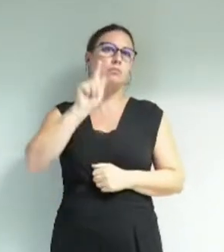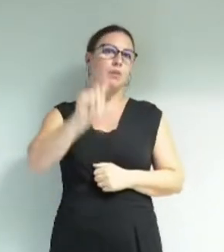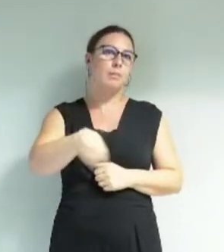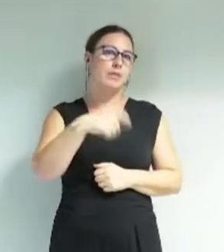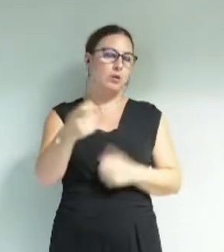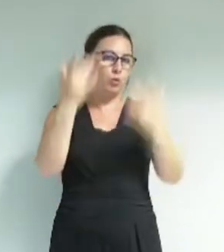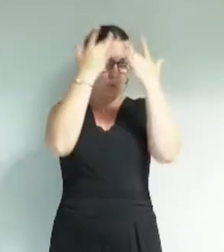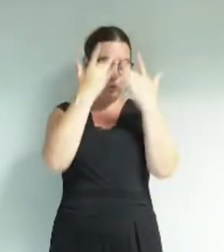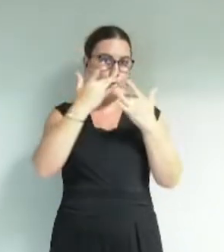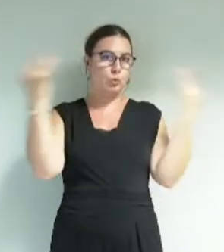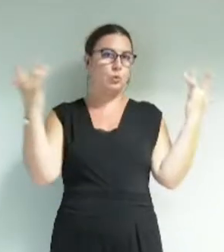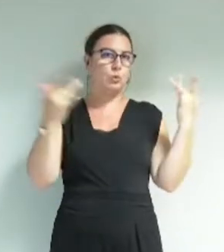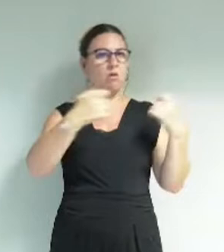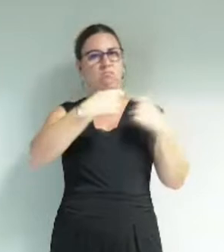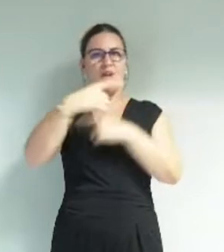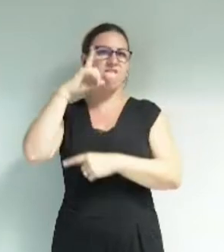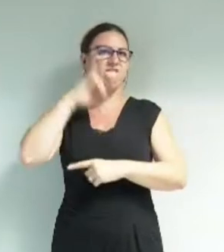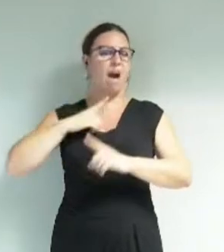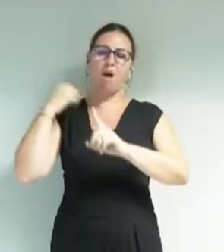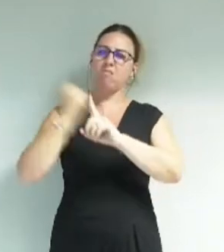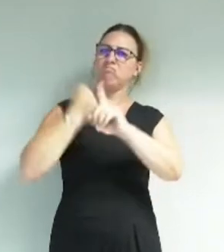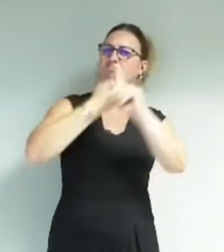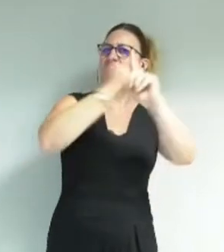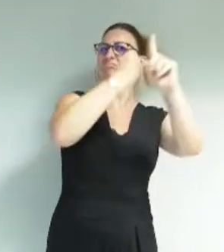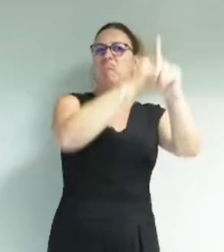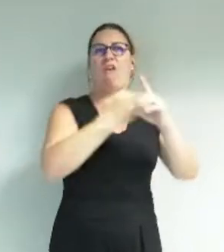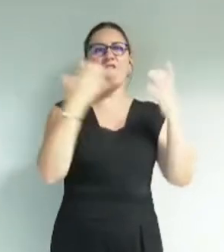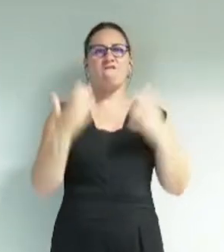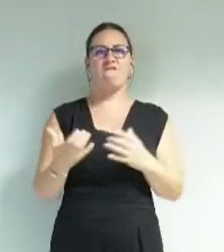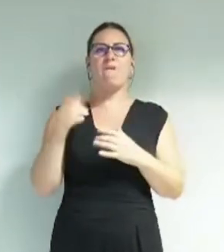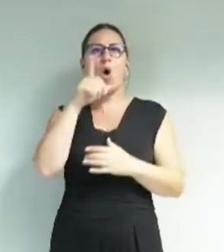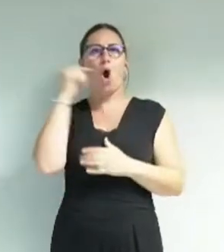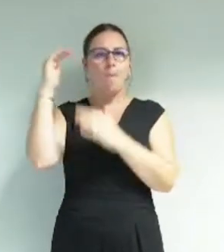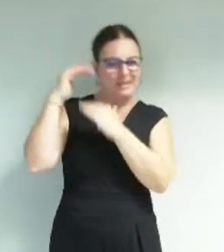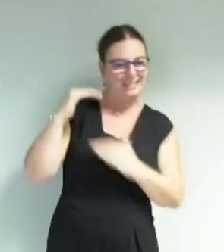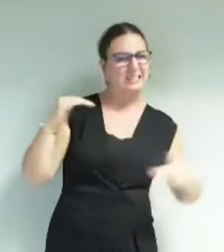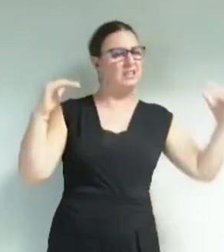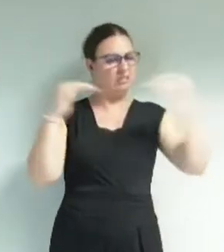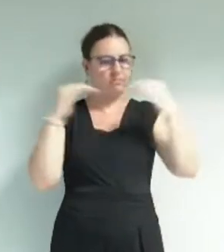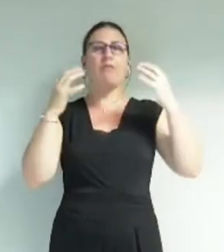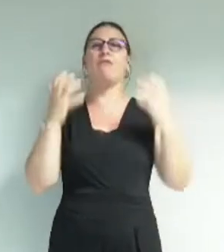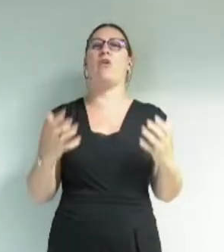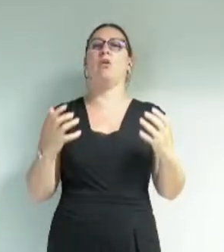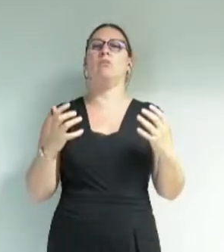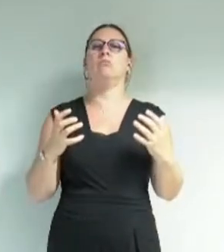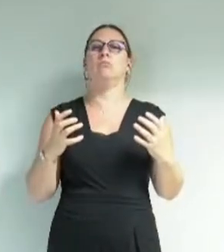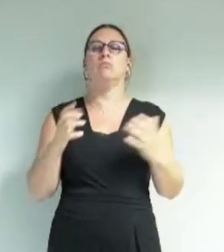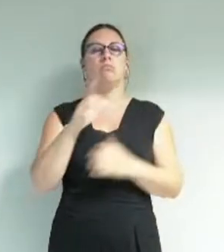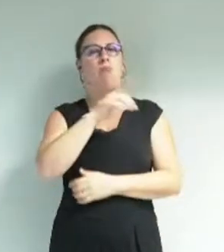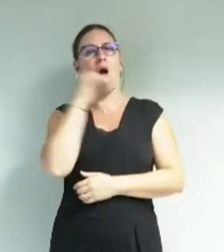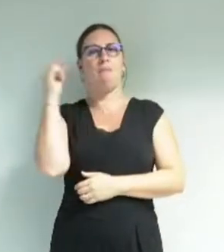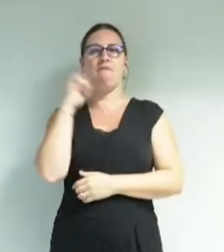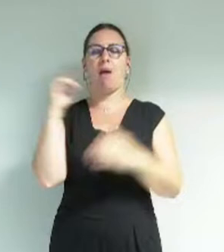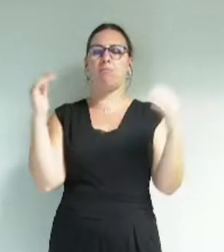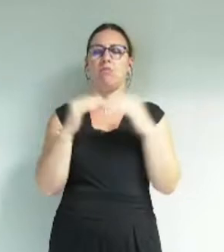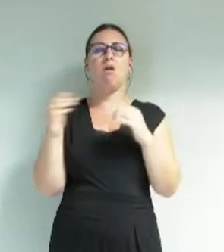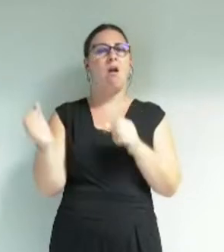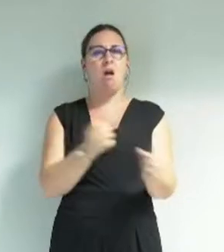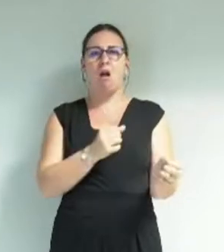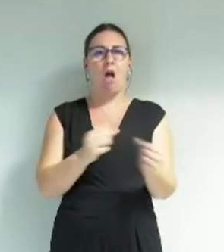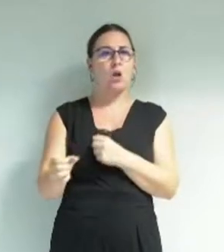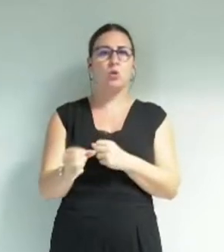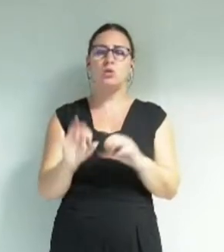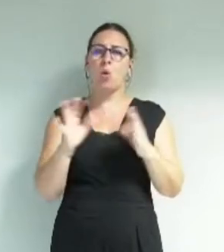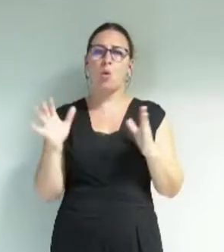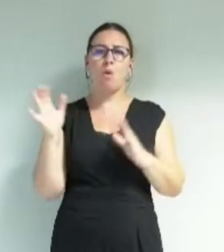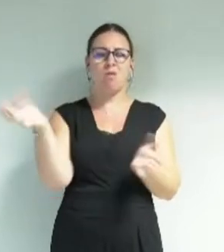la culture doit être féministe. Atteindre la parité et une égalité réelle entre les femmes et les hommes ne peut se faire qu'en